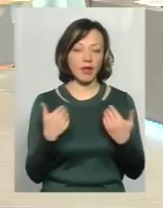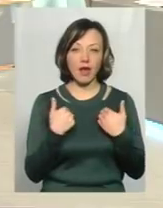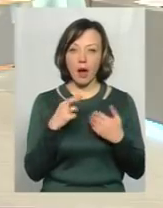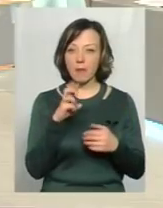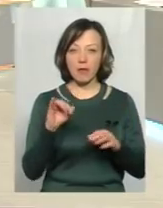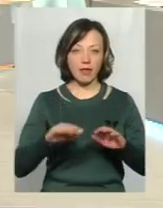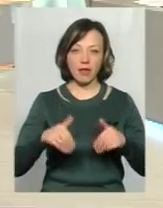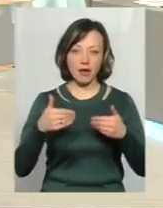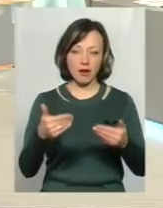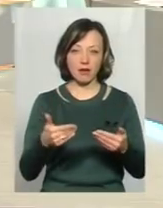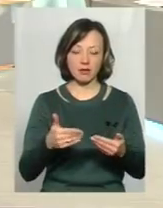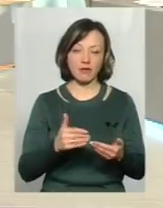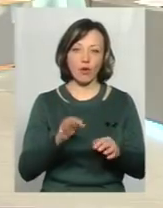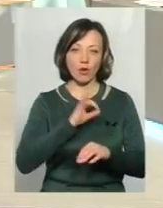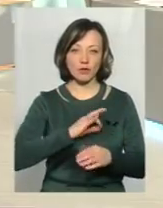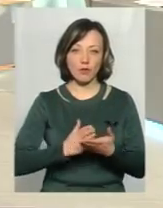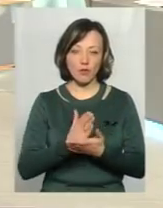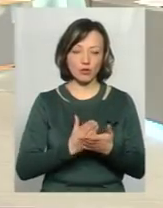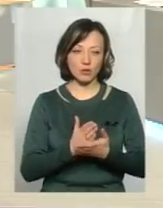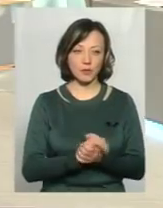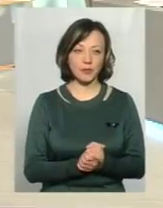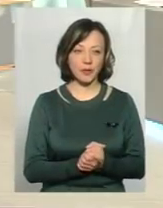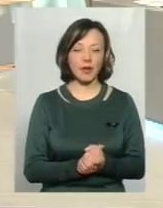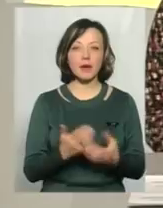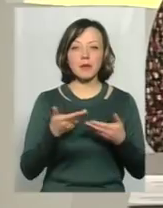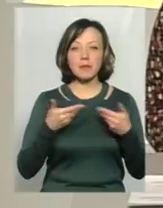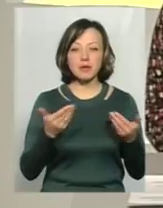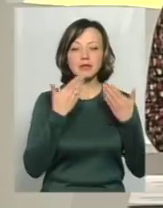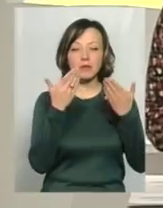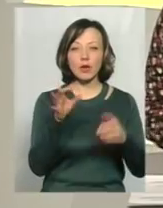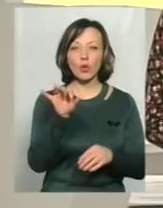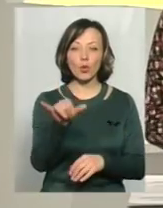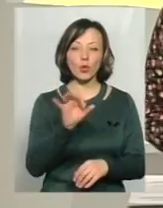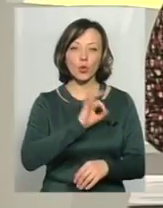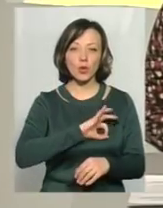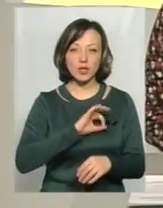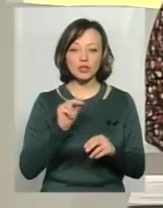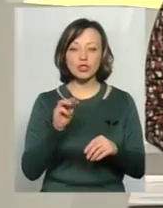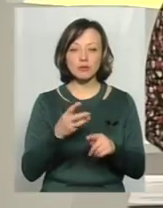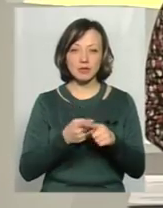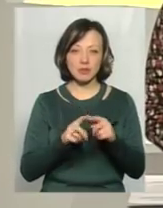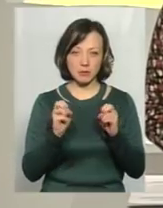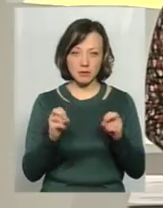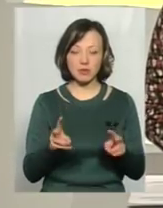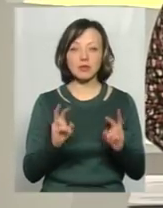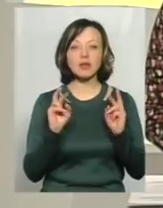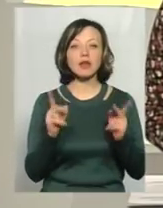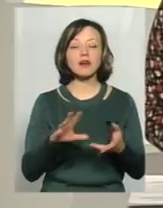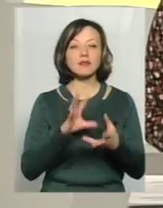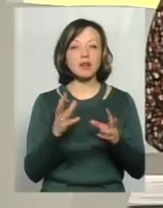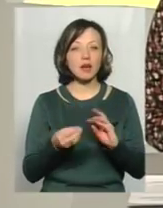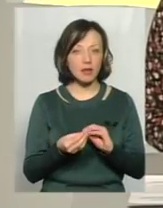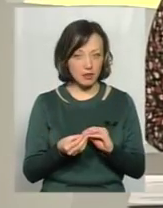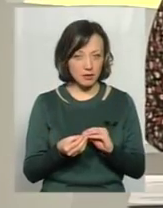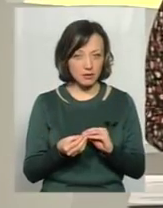радив користуватися послугами так званого легального такси. Дякую. Ми запитали також у юриста, чим це може бути небезпечно, і як взагалі